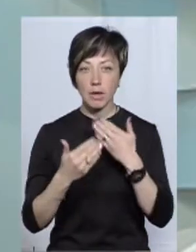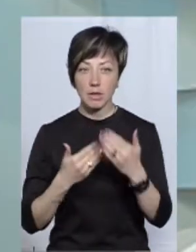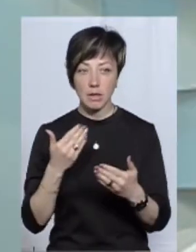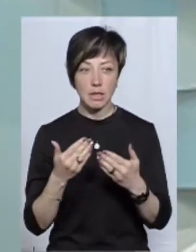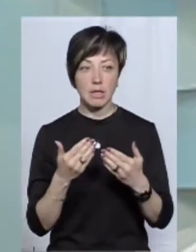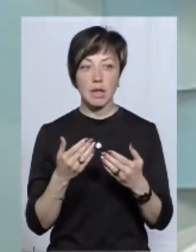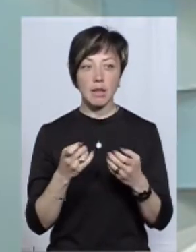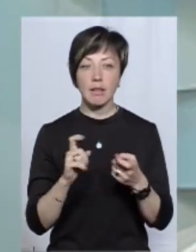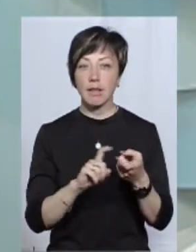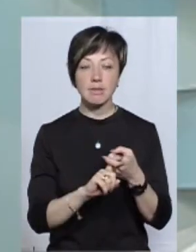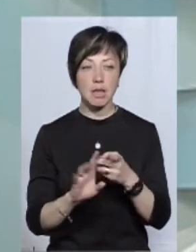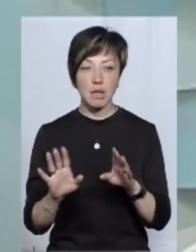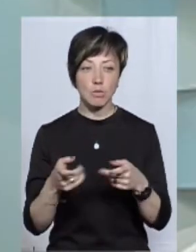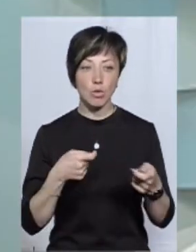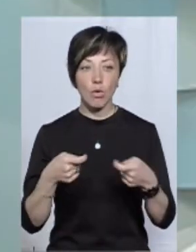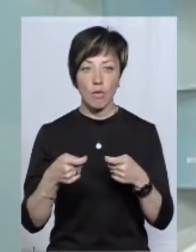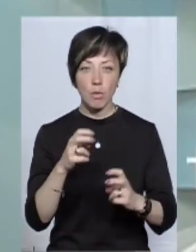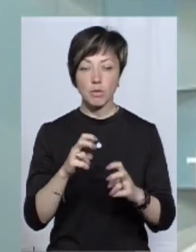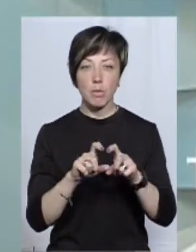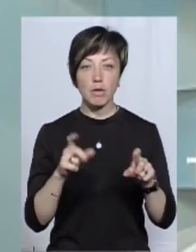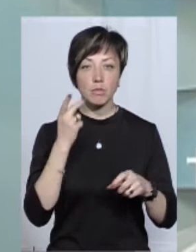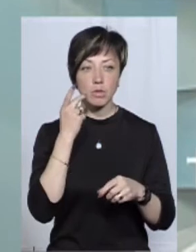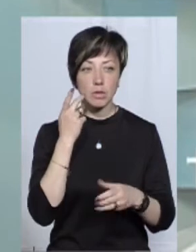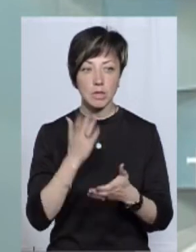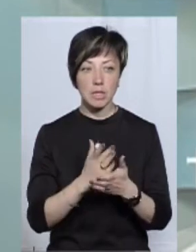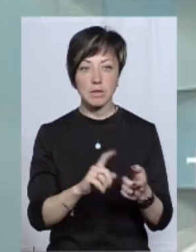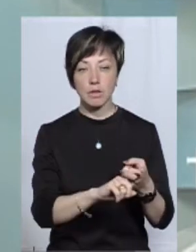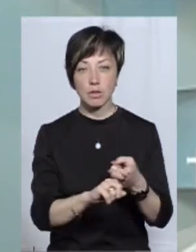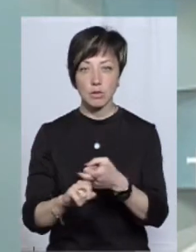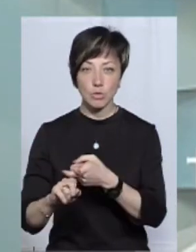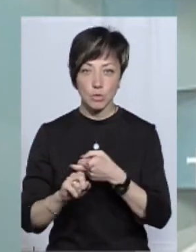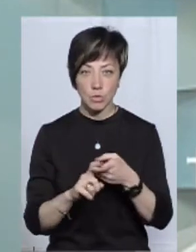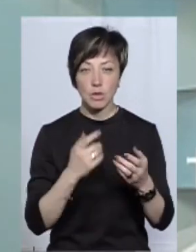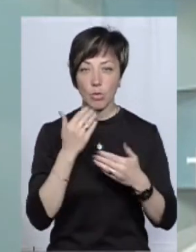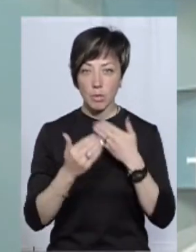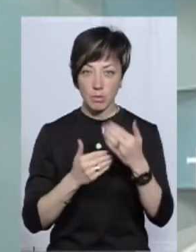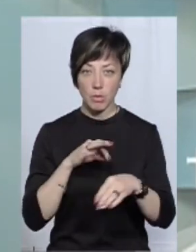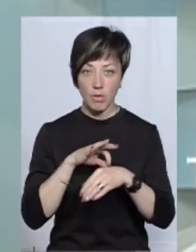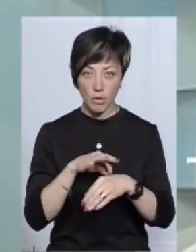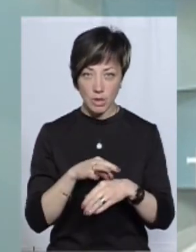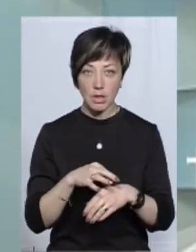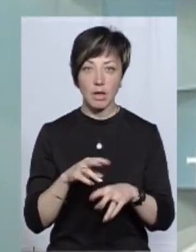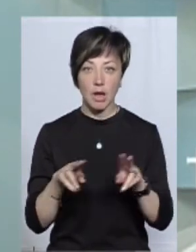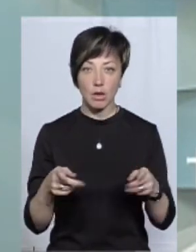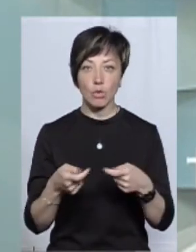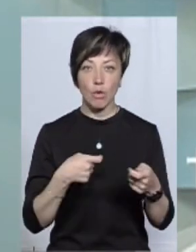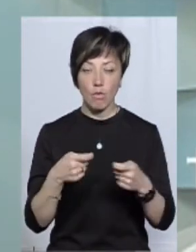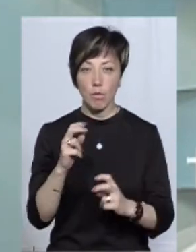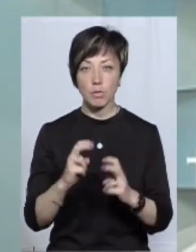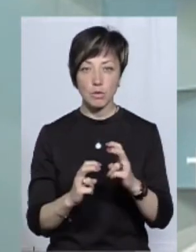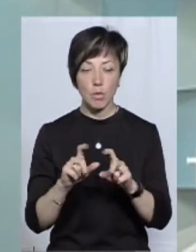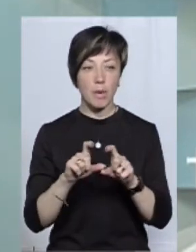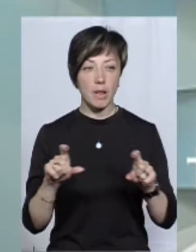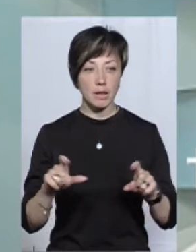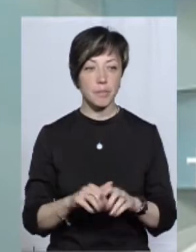як то кажуть, незалежно, тому що ми, як ТПП, постійно знаходимося на зв'язку суб'єктами зовнішньої економічної діяльності. опитування ви проводили саме як ТПП? Так,